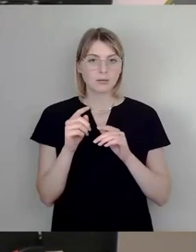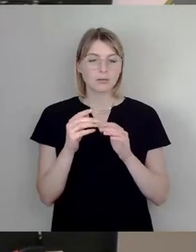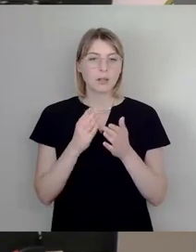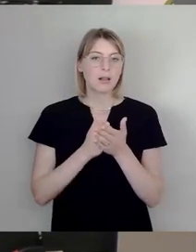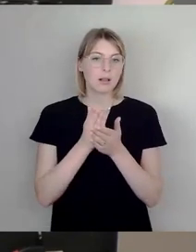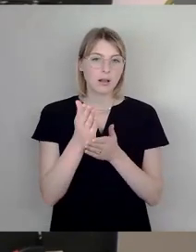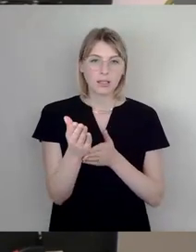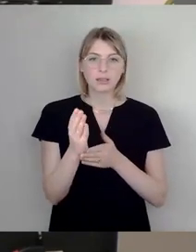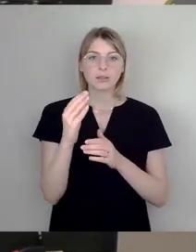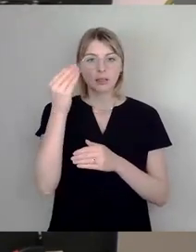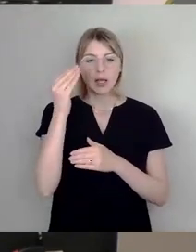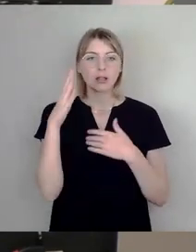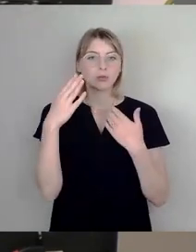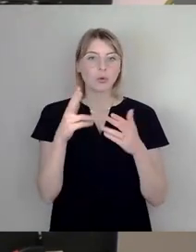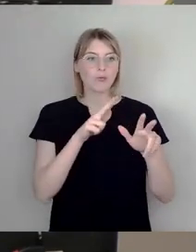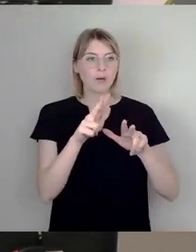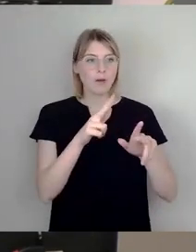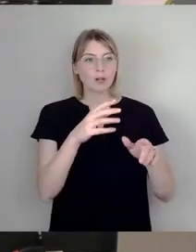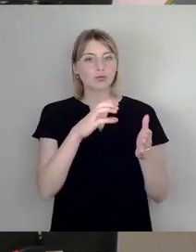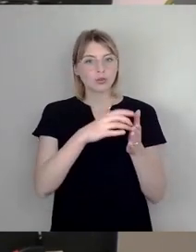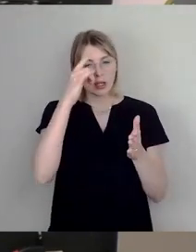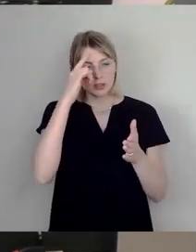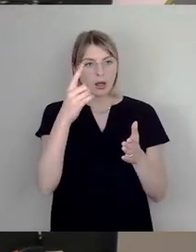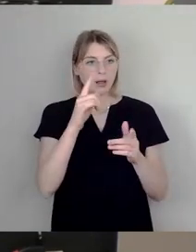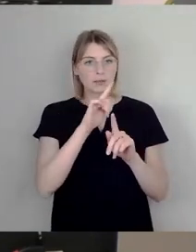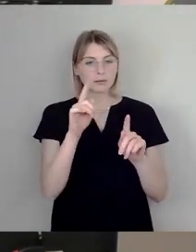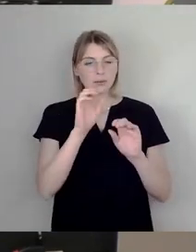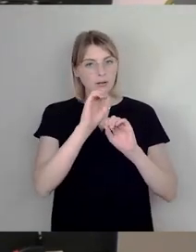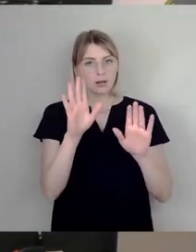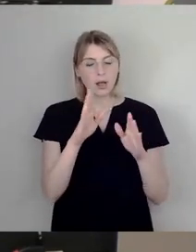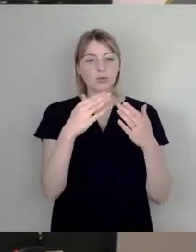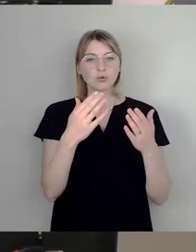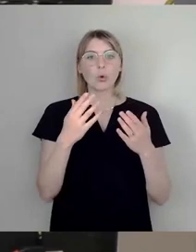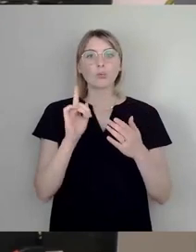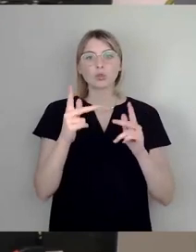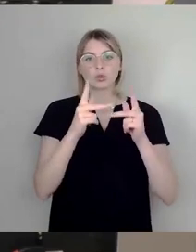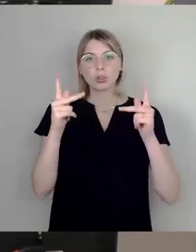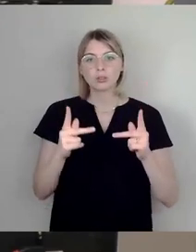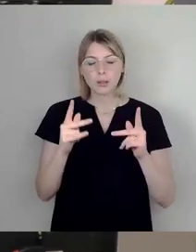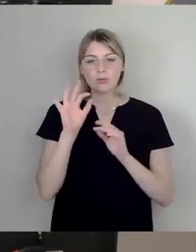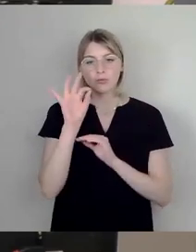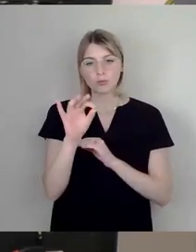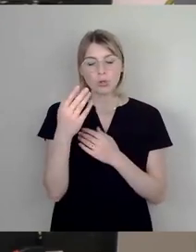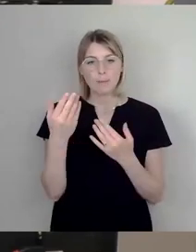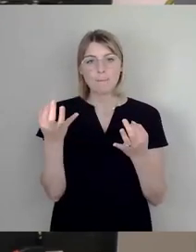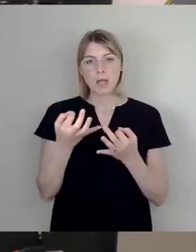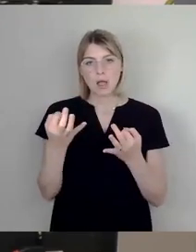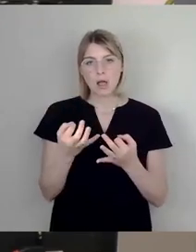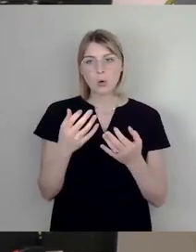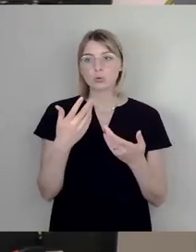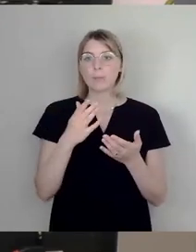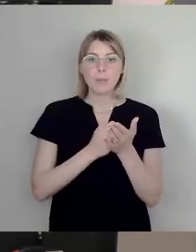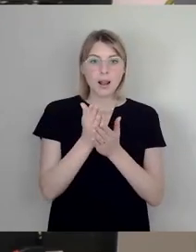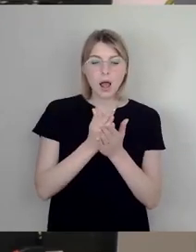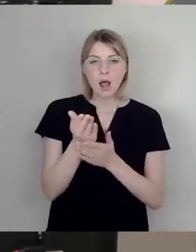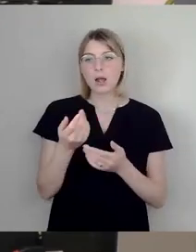Verwaltung oder Stadtrat nicht der Meinung sind, dass man sich darum kümmern musste, ein übergeordnetes Konzept bräuchte, alles planen und lenken möchte und dafür dann